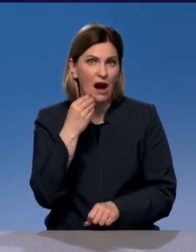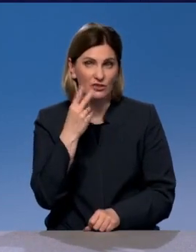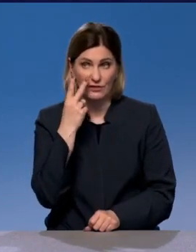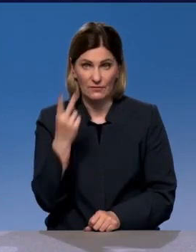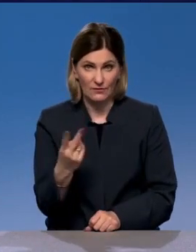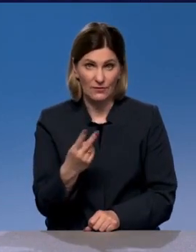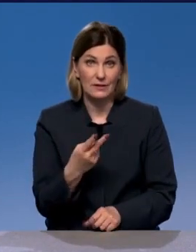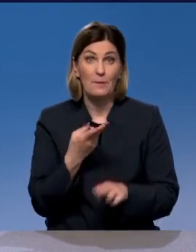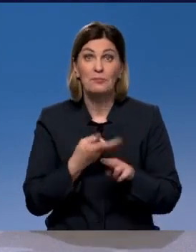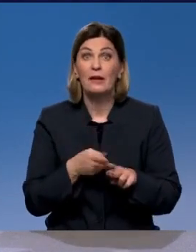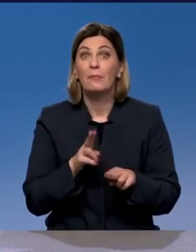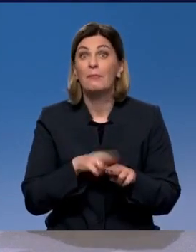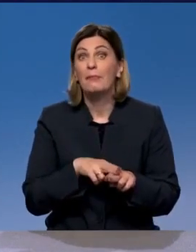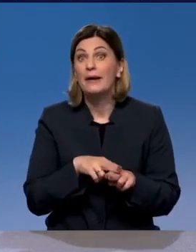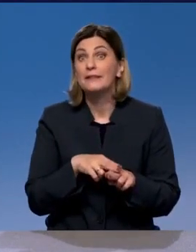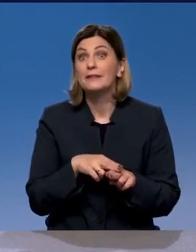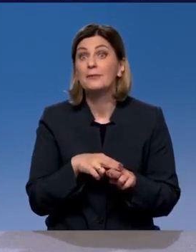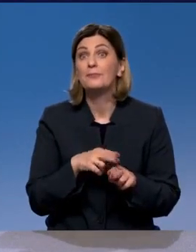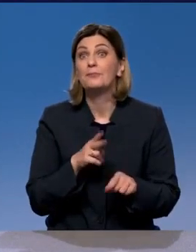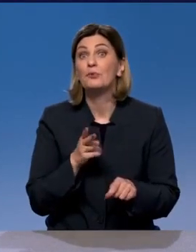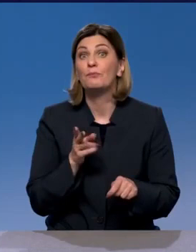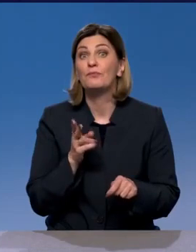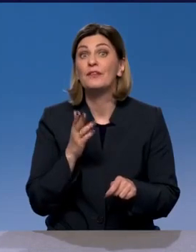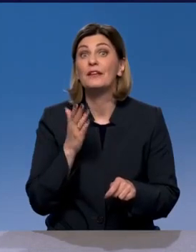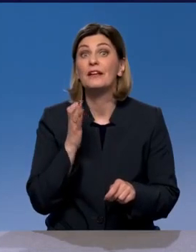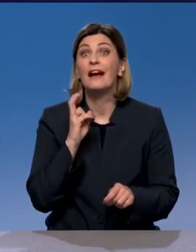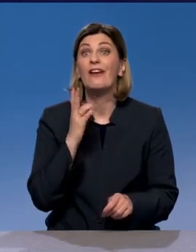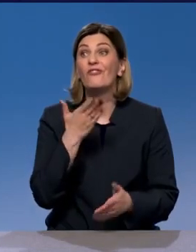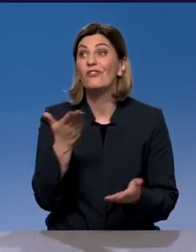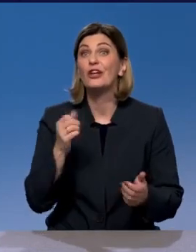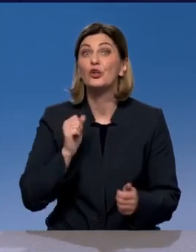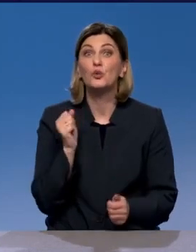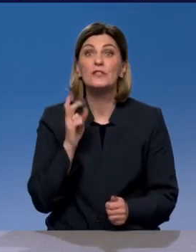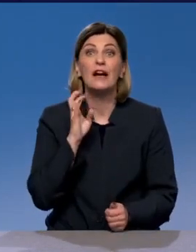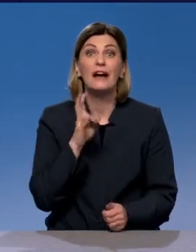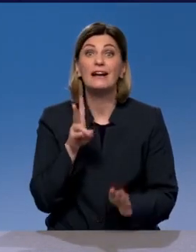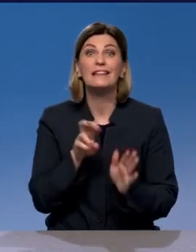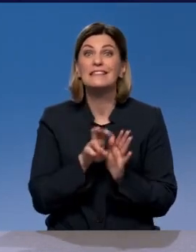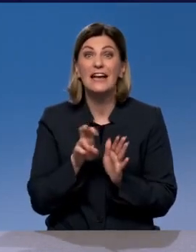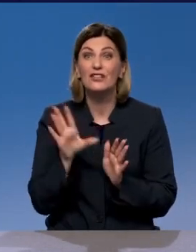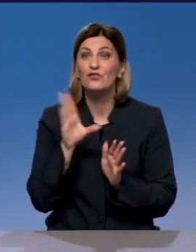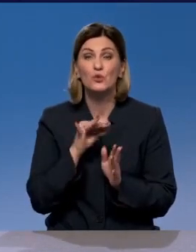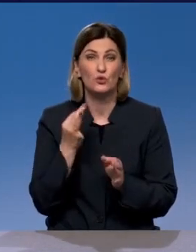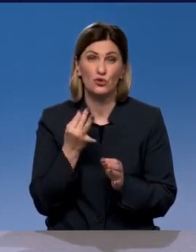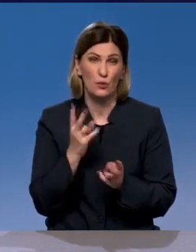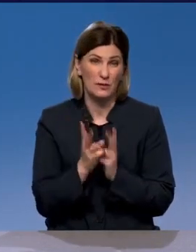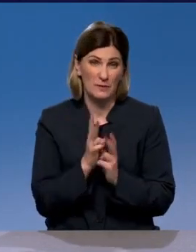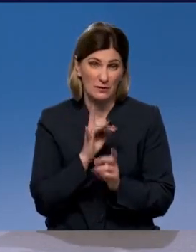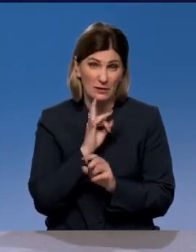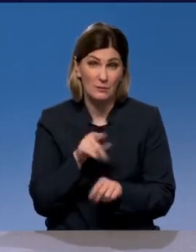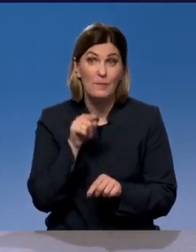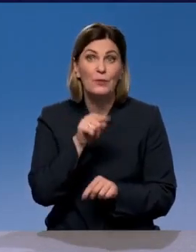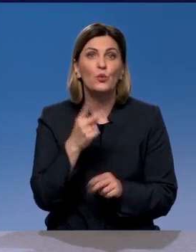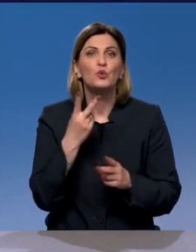как в той басне Крылова, вы, как не садитесь в квартете, то ничего не изменится. Поэтому здесь нужен иной